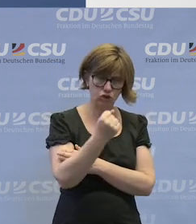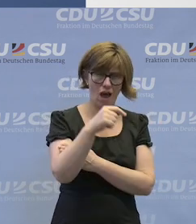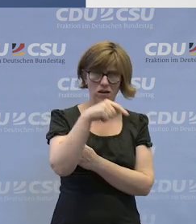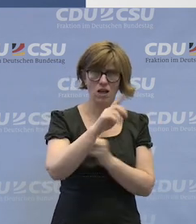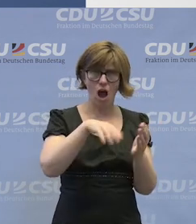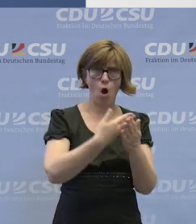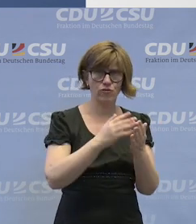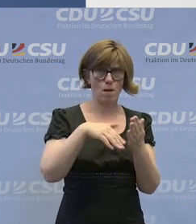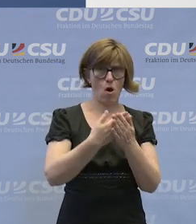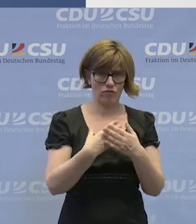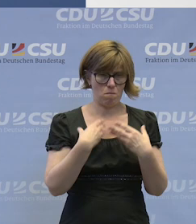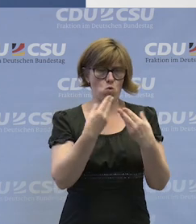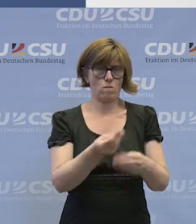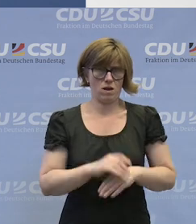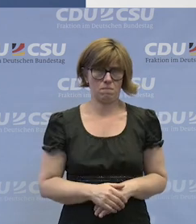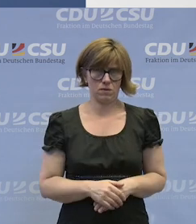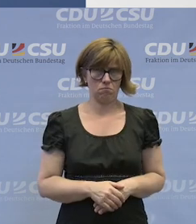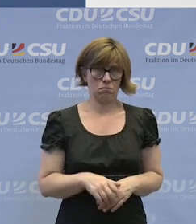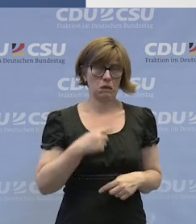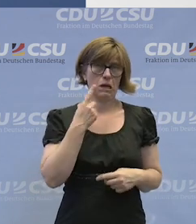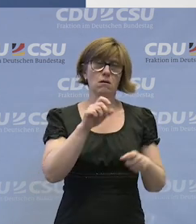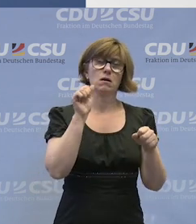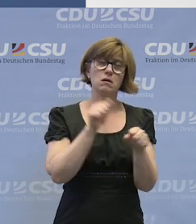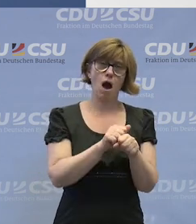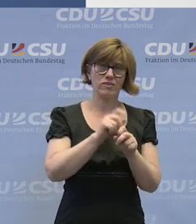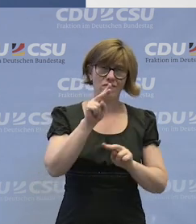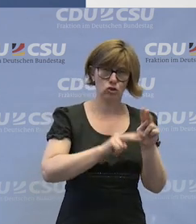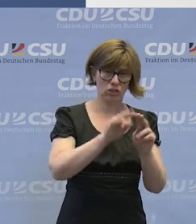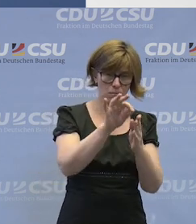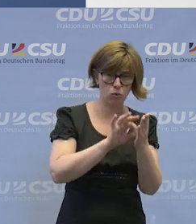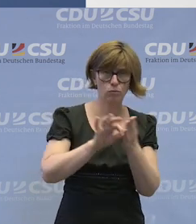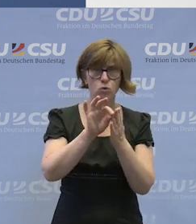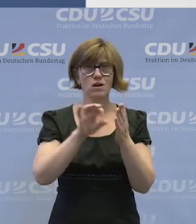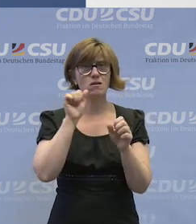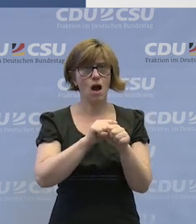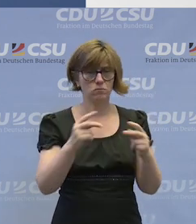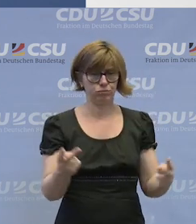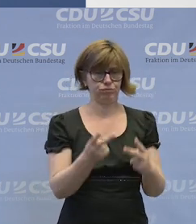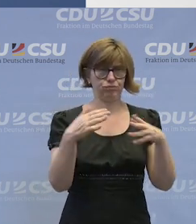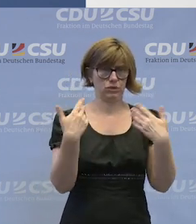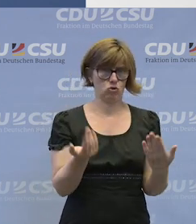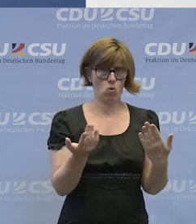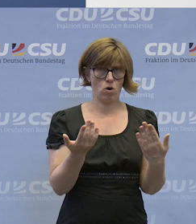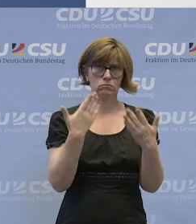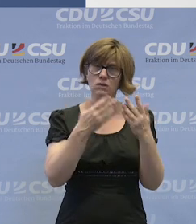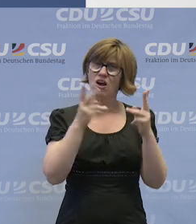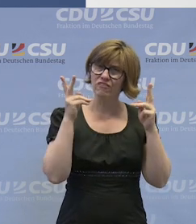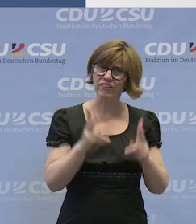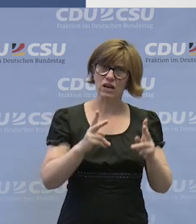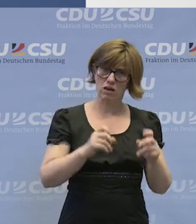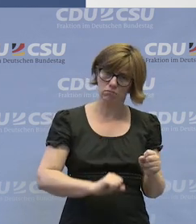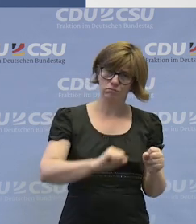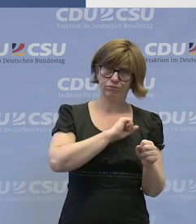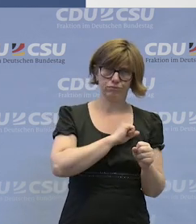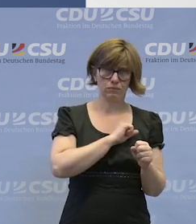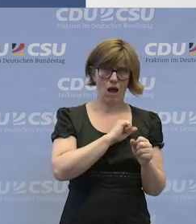diese Aufgaben wahrnehmen und da denke ich kann auch an verschiedenen Stellen etwas dafür getan werden, dass das tatsächlich erfolgt,